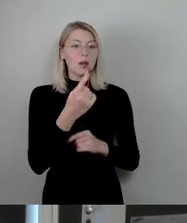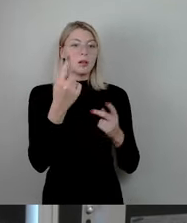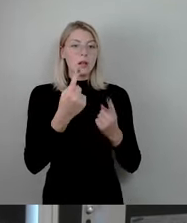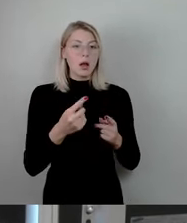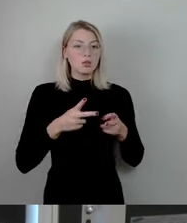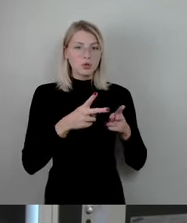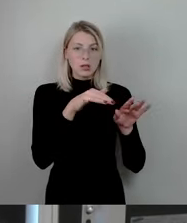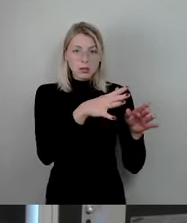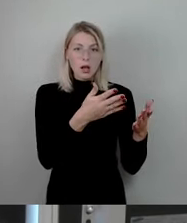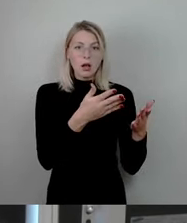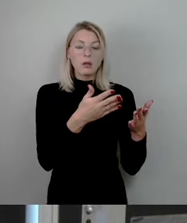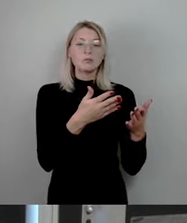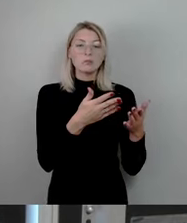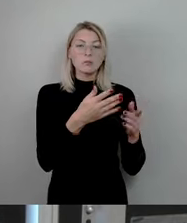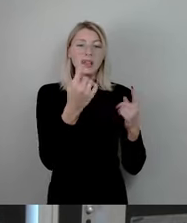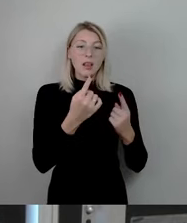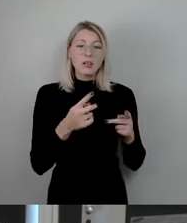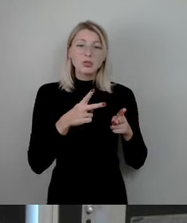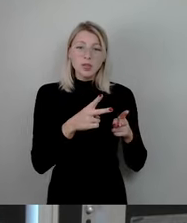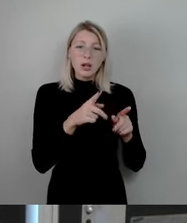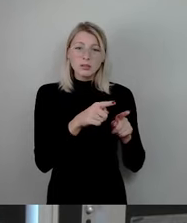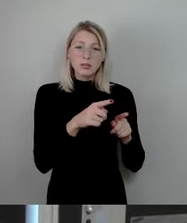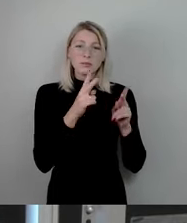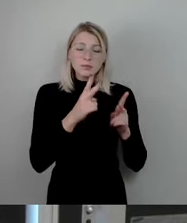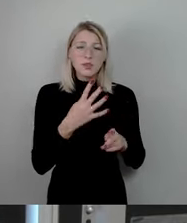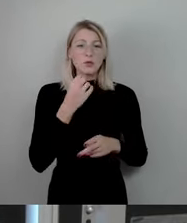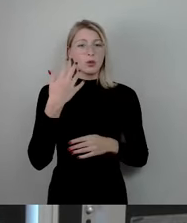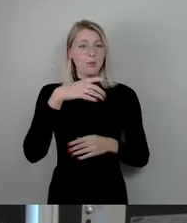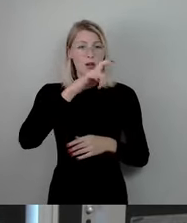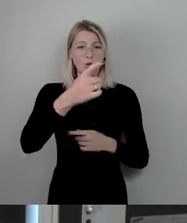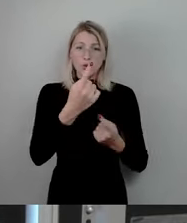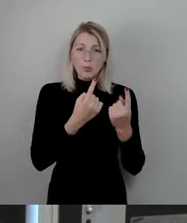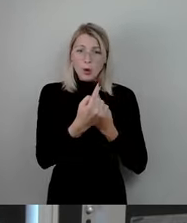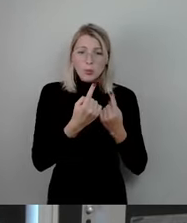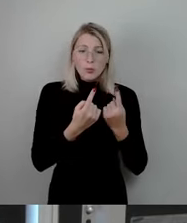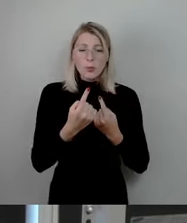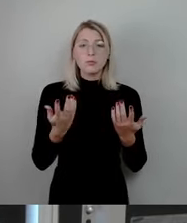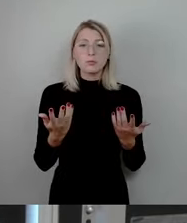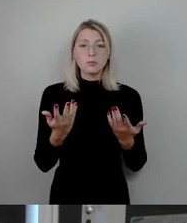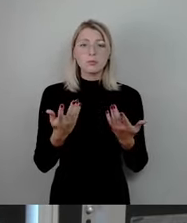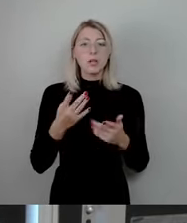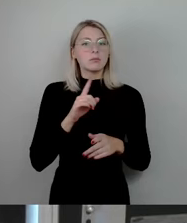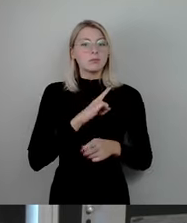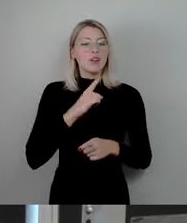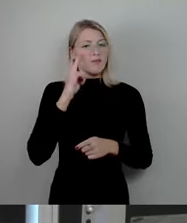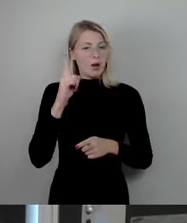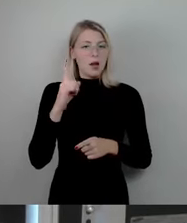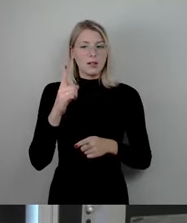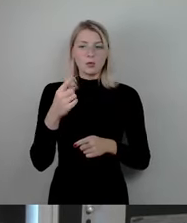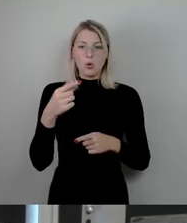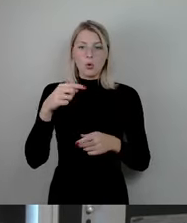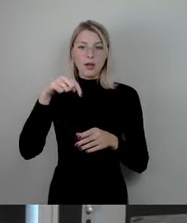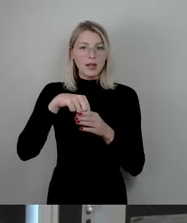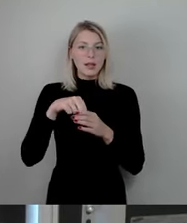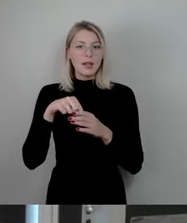und in dieser Ladenstraße würde ich gern, mehr Leute hinkommen. Und ich weiß, es ist schon gar nicht so toll in der Innenstadt, weil es ist wenig